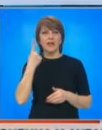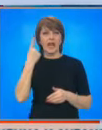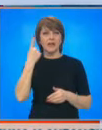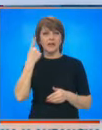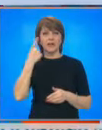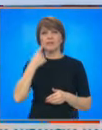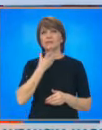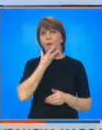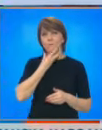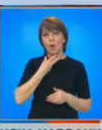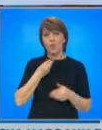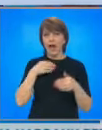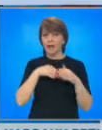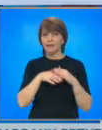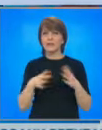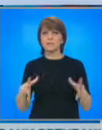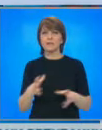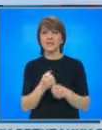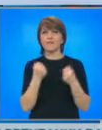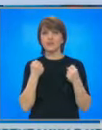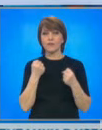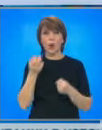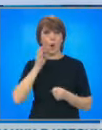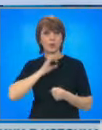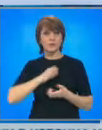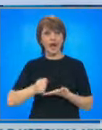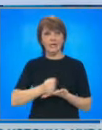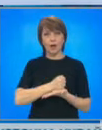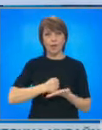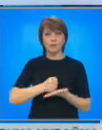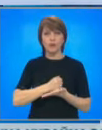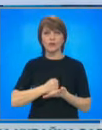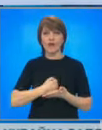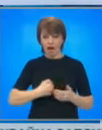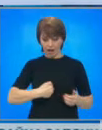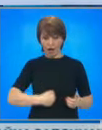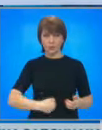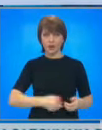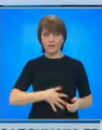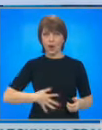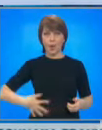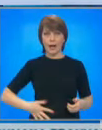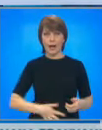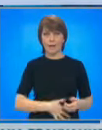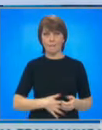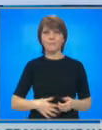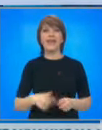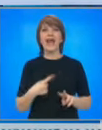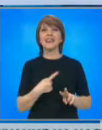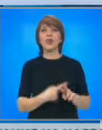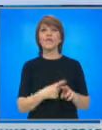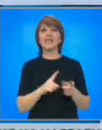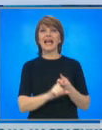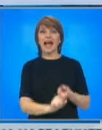Един монах спасява живота му, като успява да го излекува от тежка рана в корема. Възрожданскит лечител, отец Неофит Калчев,